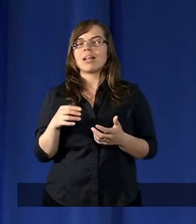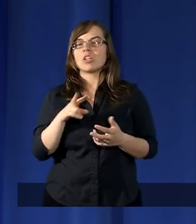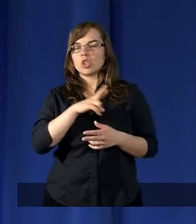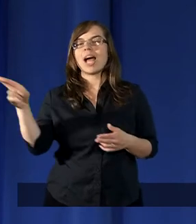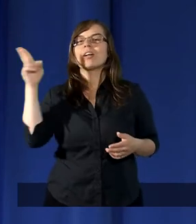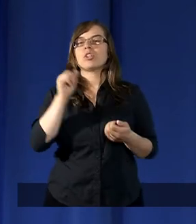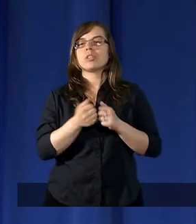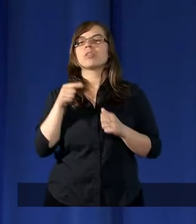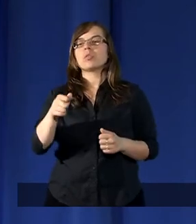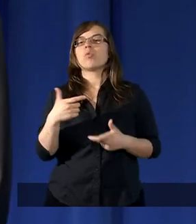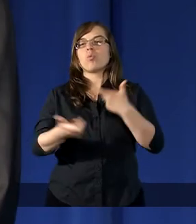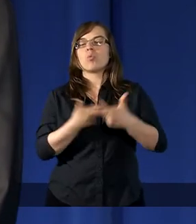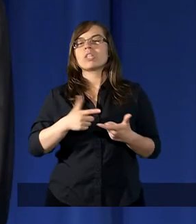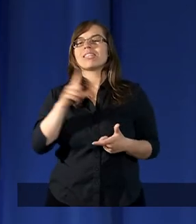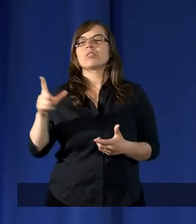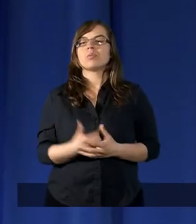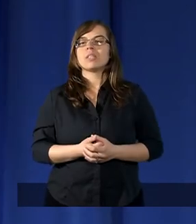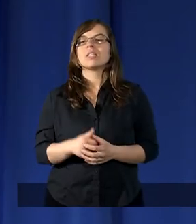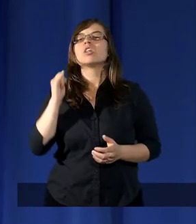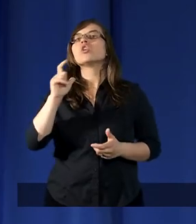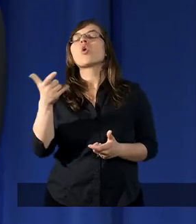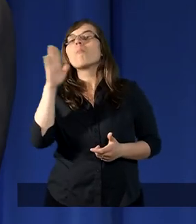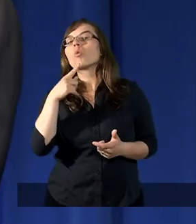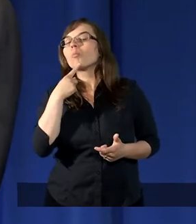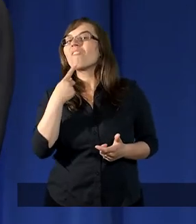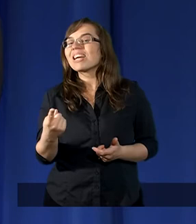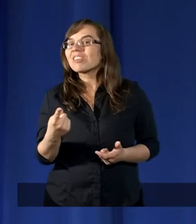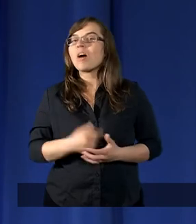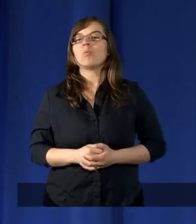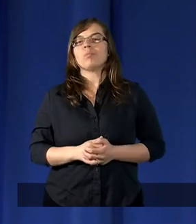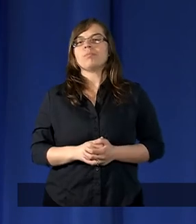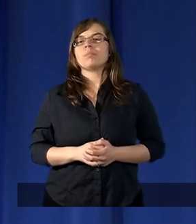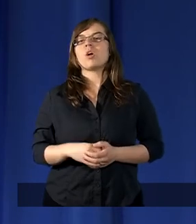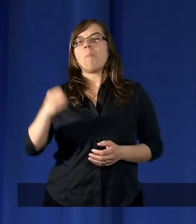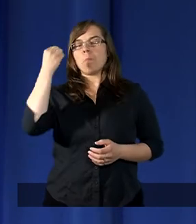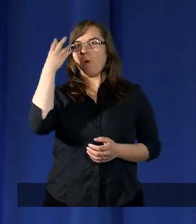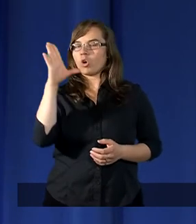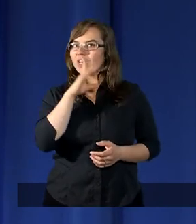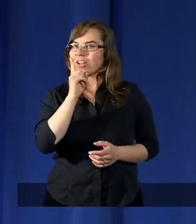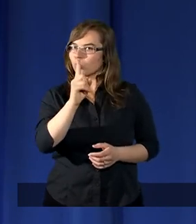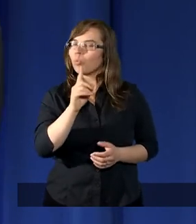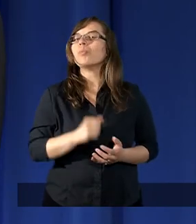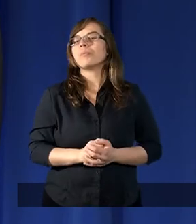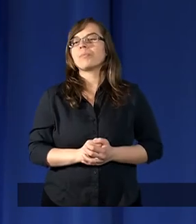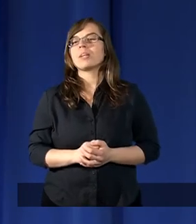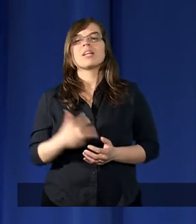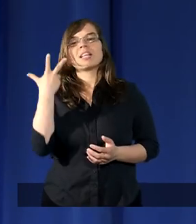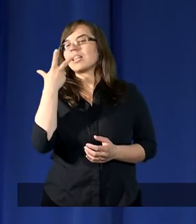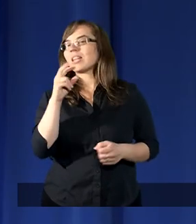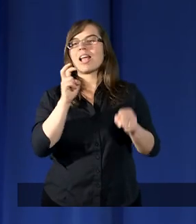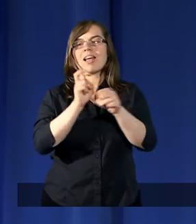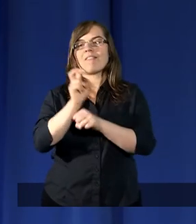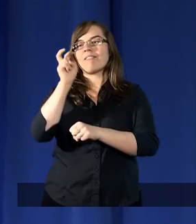rzeczy uczyni. I co Bóg powiedział? Mojżeszu, nie